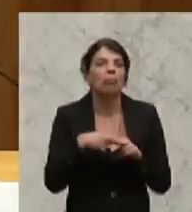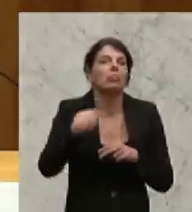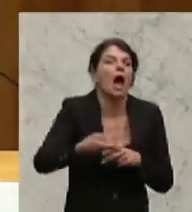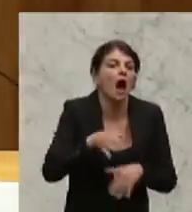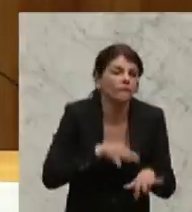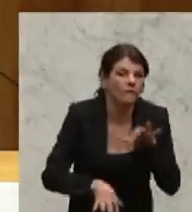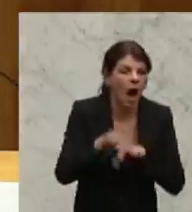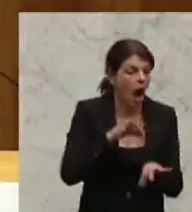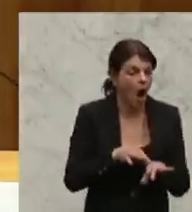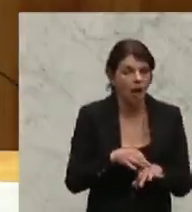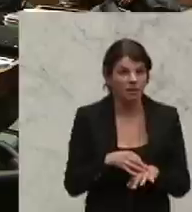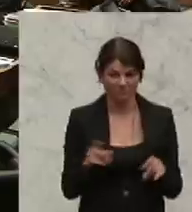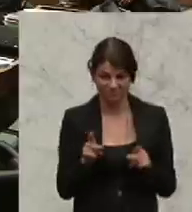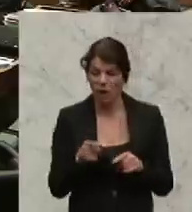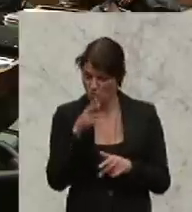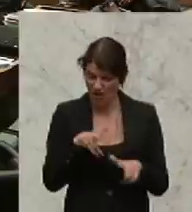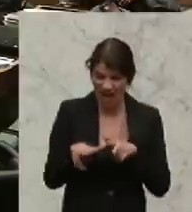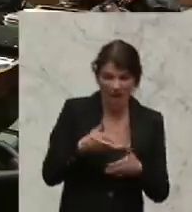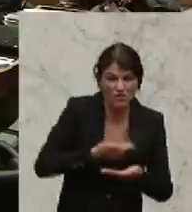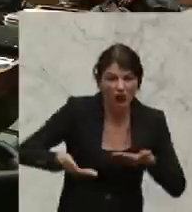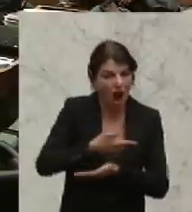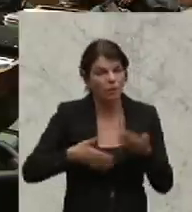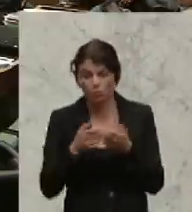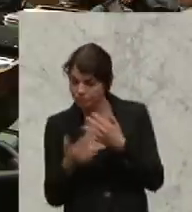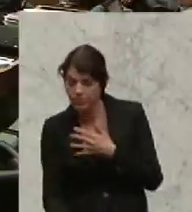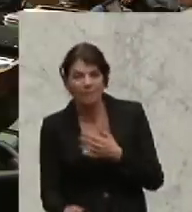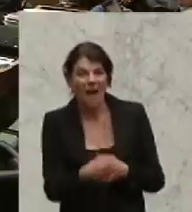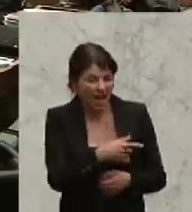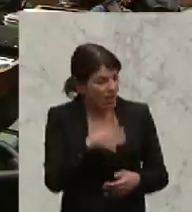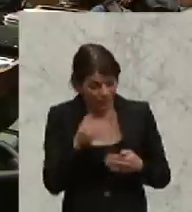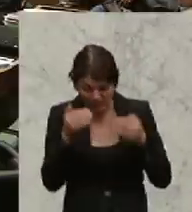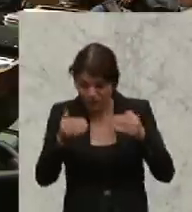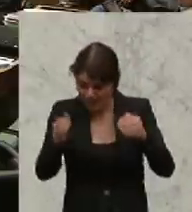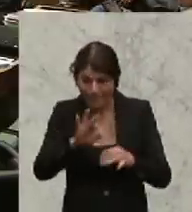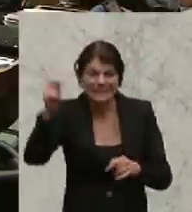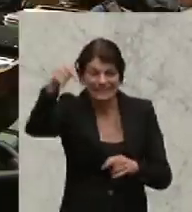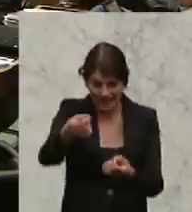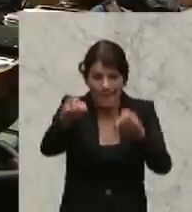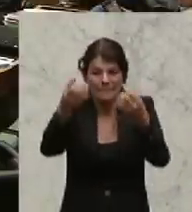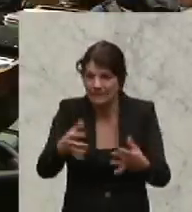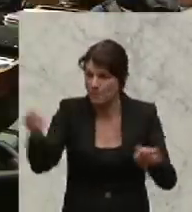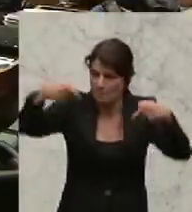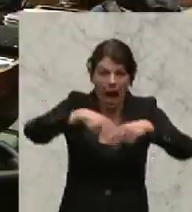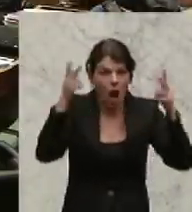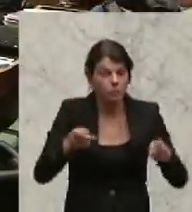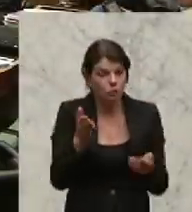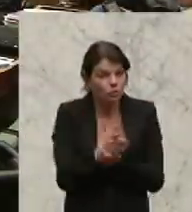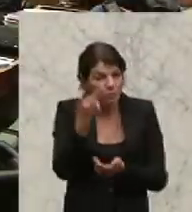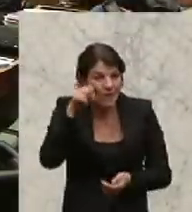Es wird Regierungsverhandlungen geben, wer mit wem auch immer. Bis das Ganze steht und im Haus ist, ist es 2014.